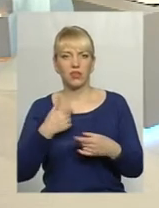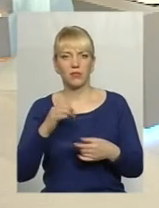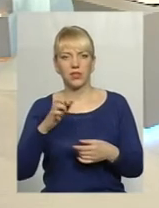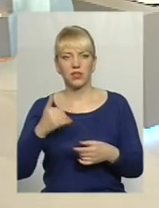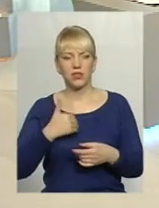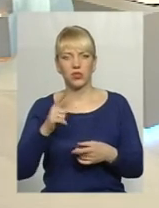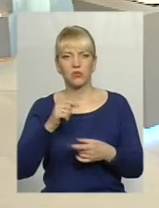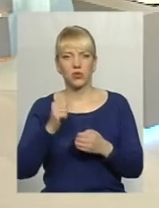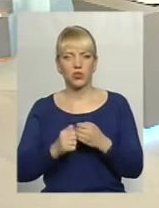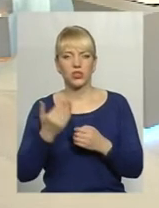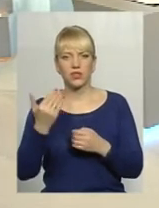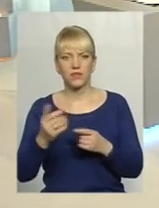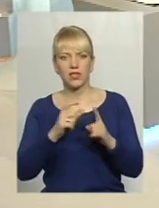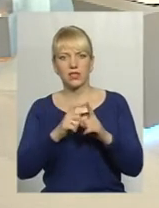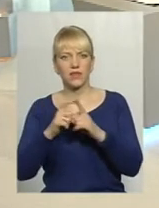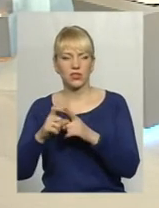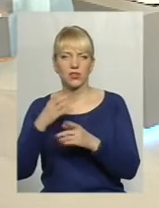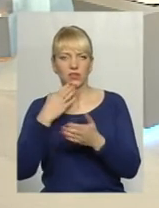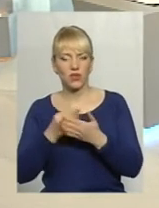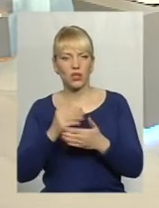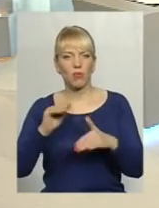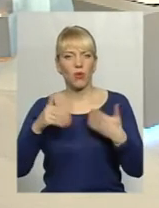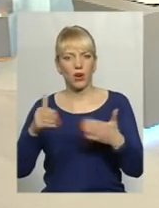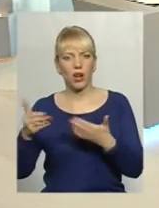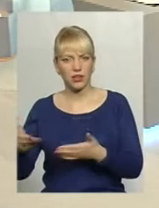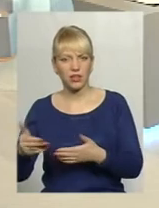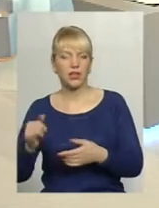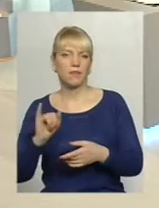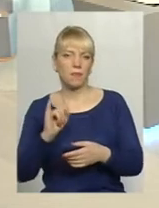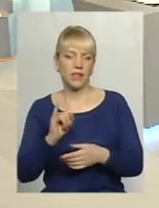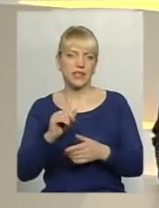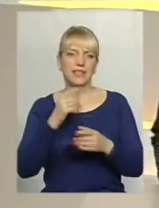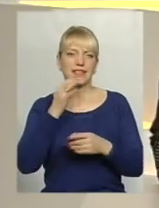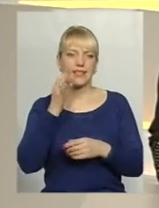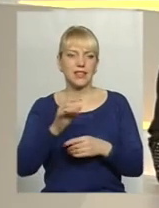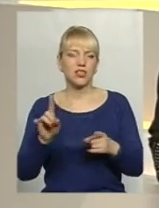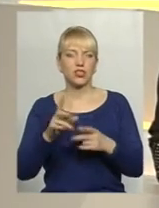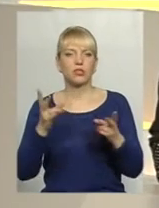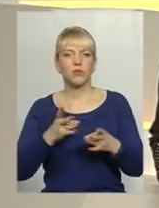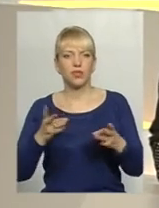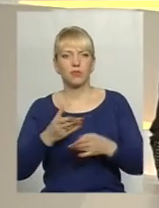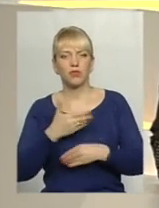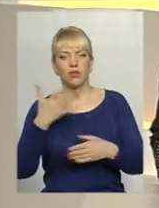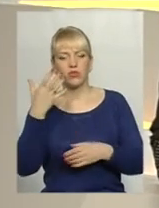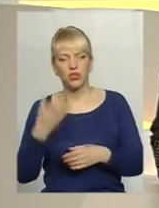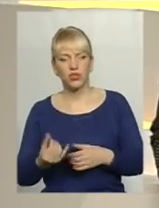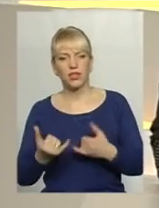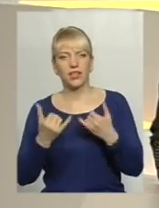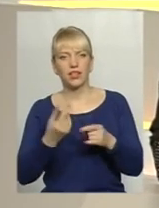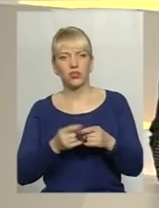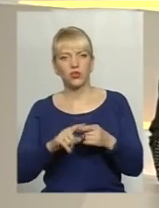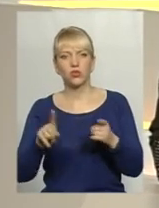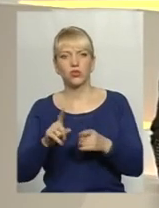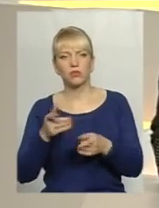кожна з вас висловила свої поради, сказали, можливо, що потрібно нам ще, для того, щоб